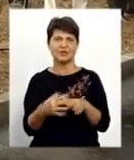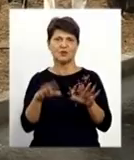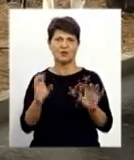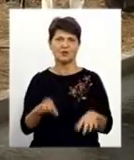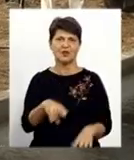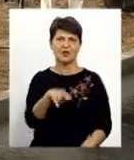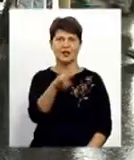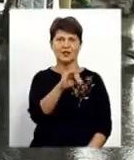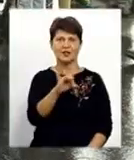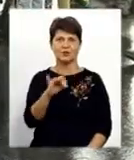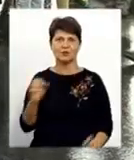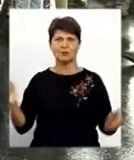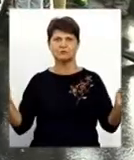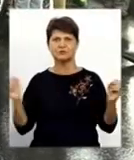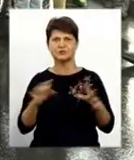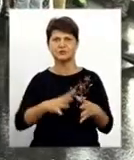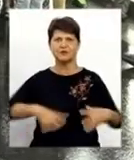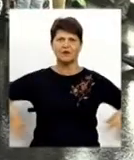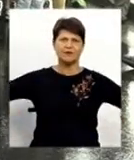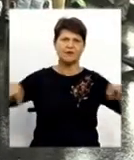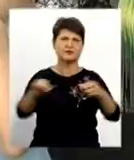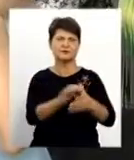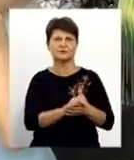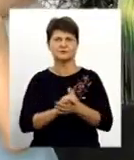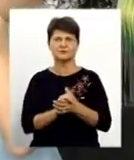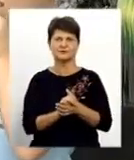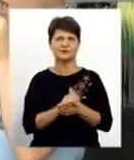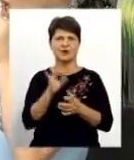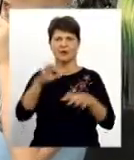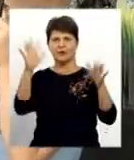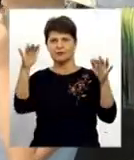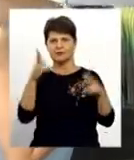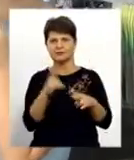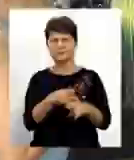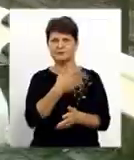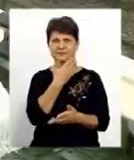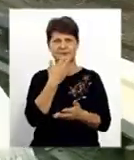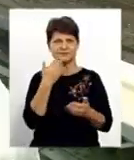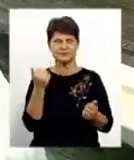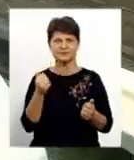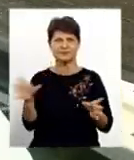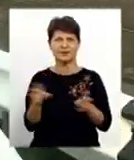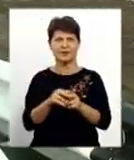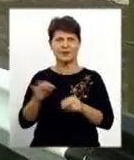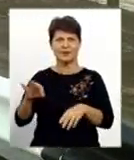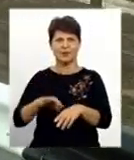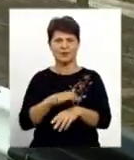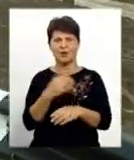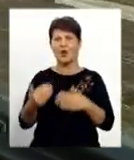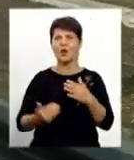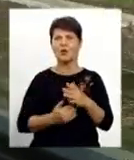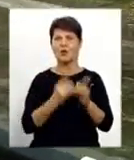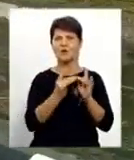Леоніда Дідуха зібрала ще не вся громада. На заваді не став навіть рясний дощ. А ось новостворене подружжя Рудиків прийшли до нової